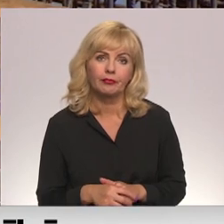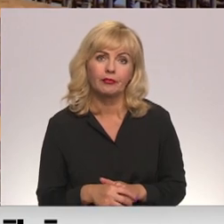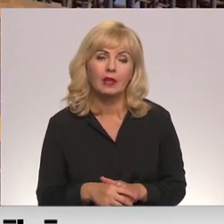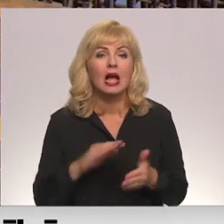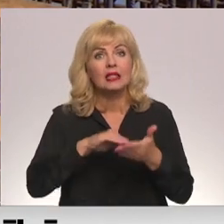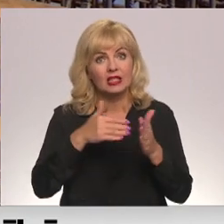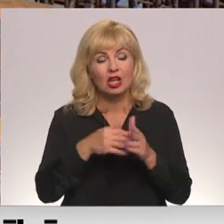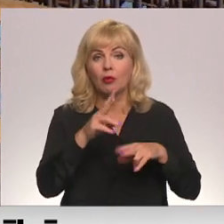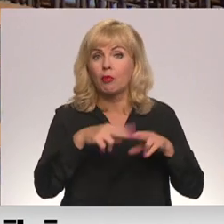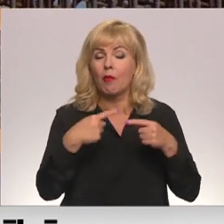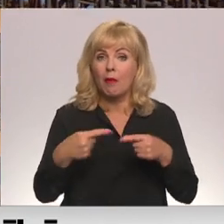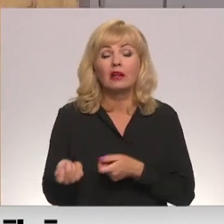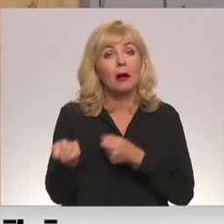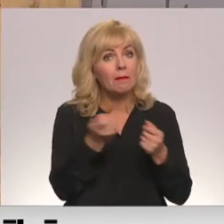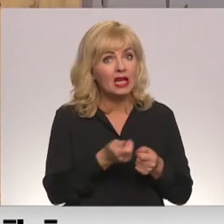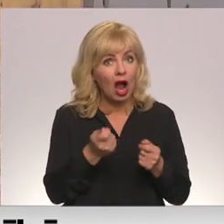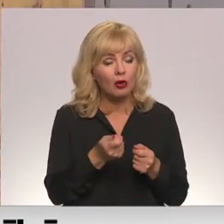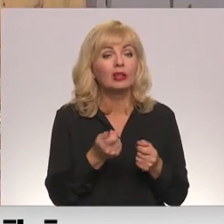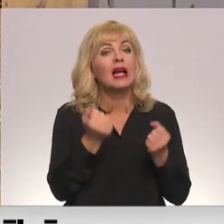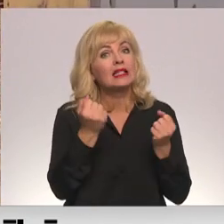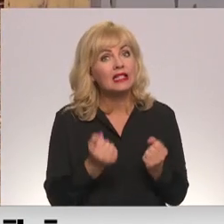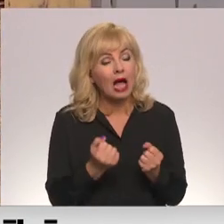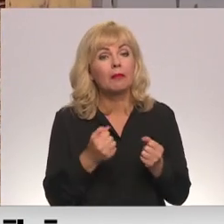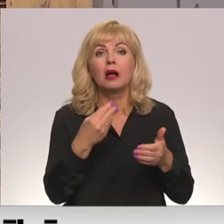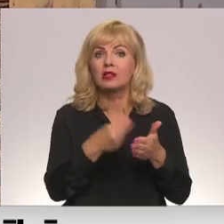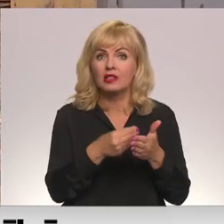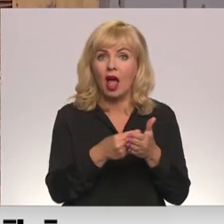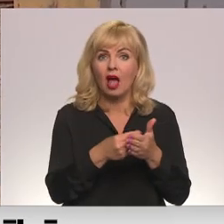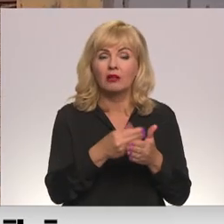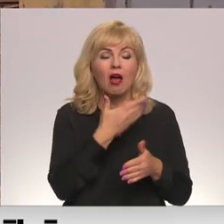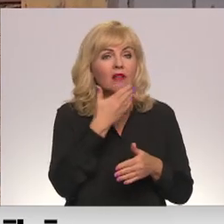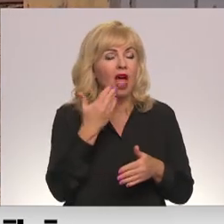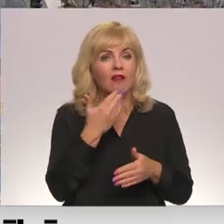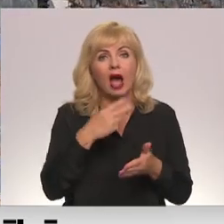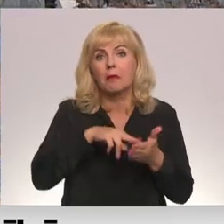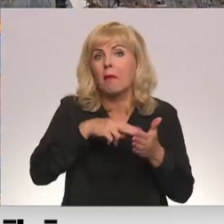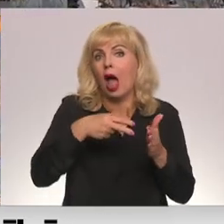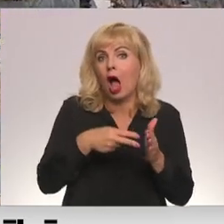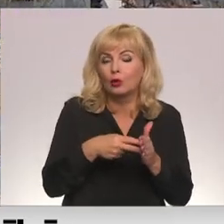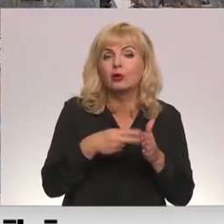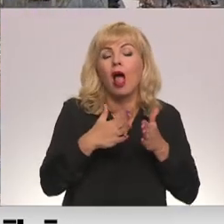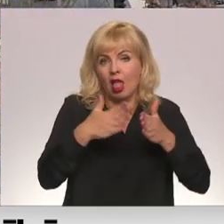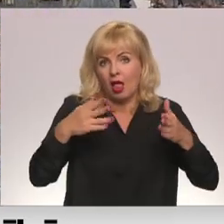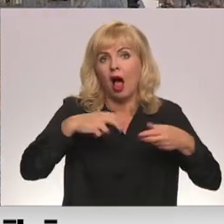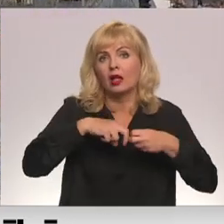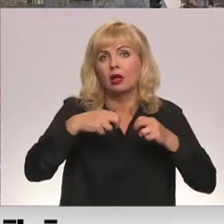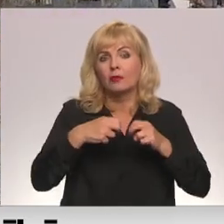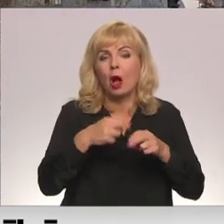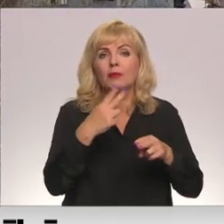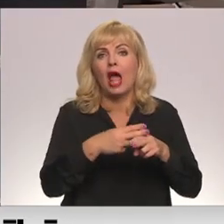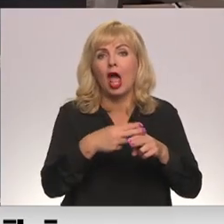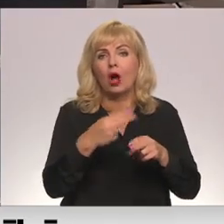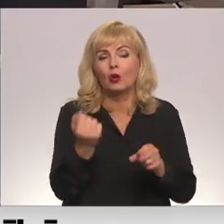Situācija ar būvmateriālu piegādēm stabilizējusies, taču to cena joprojām ir neprognozējama. Lielākās problēmas esot ir tērauda